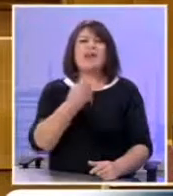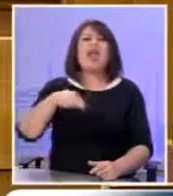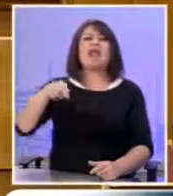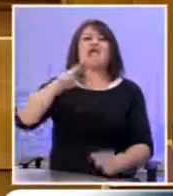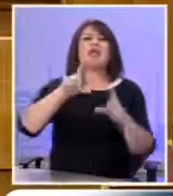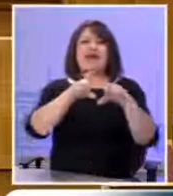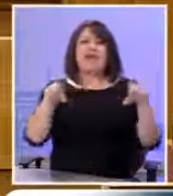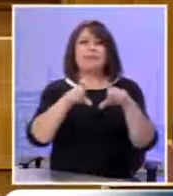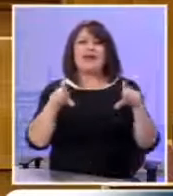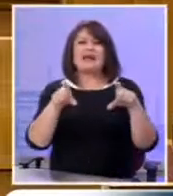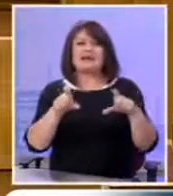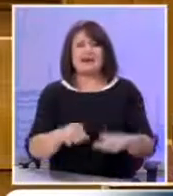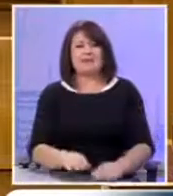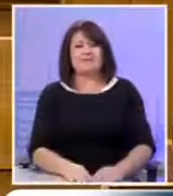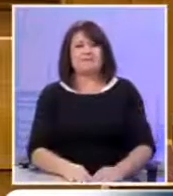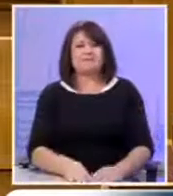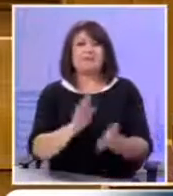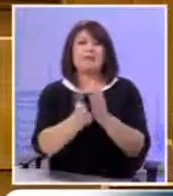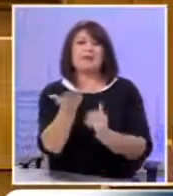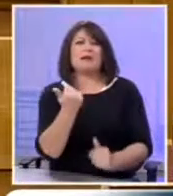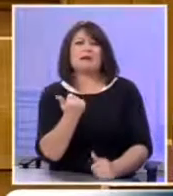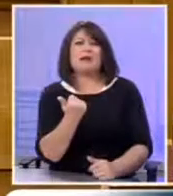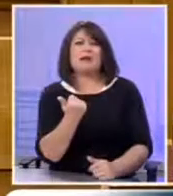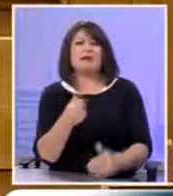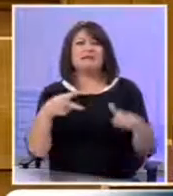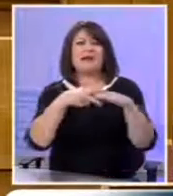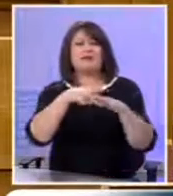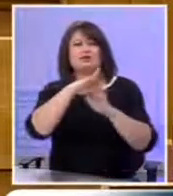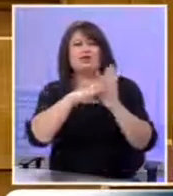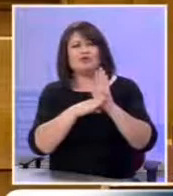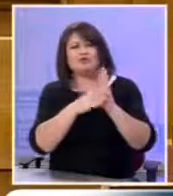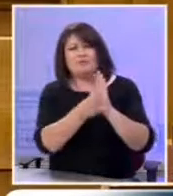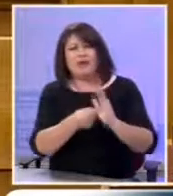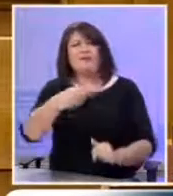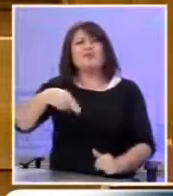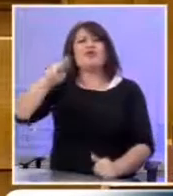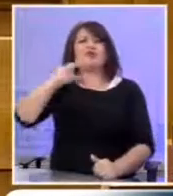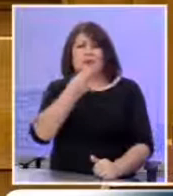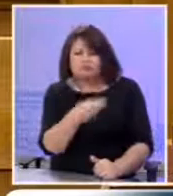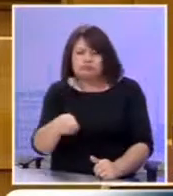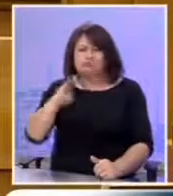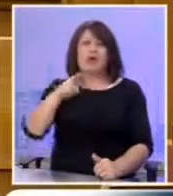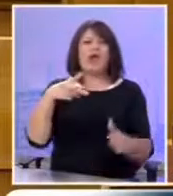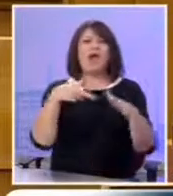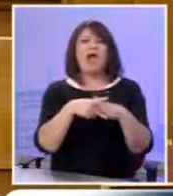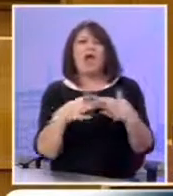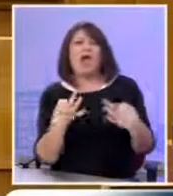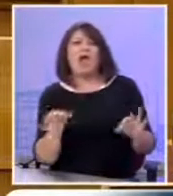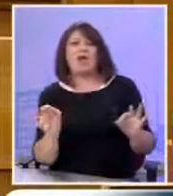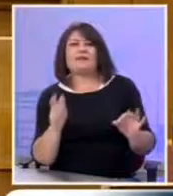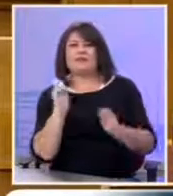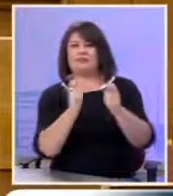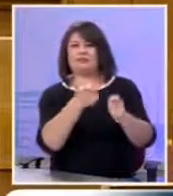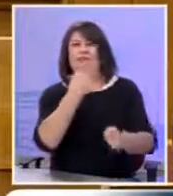Η εξάλληψη του Γουάιβερ και συνεπώς η ενίσχυση του τραπεζικού μας συστήματος με μεγαλύτερα επιτόκια Τα άδεια ταμεία για τις πληρωμές του